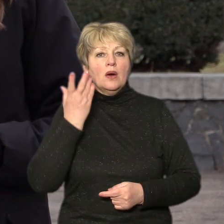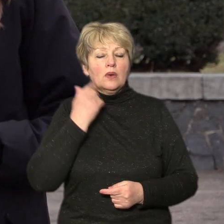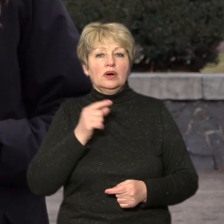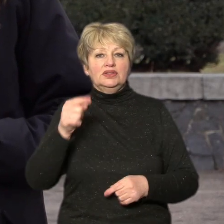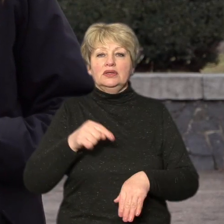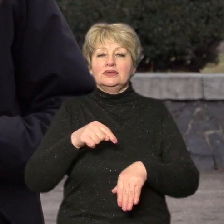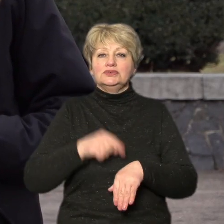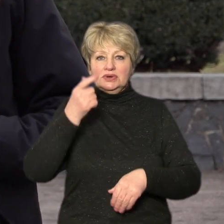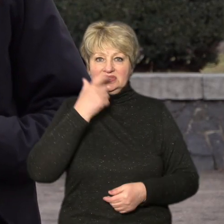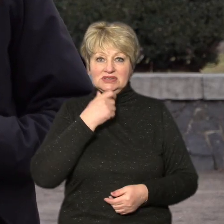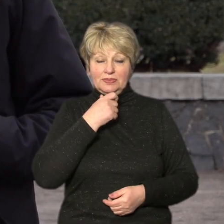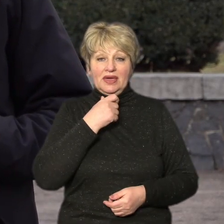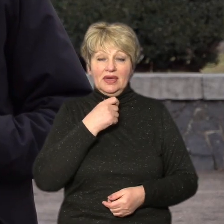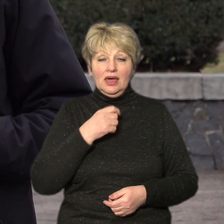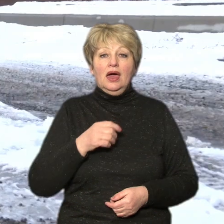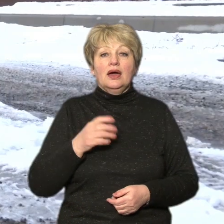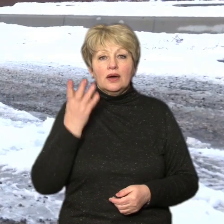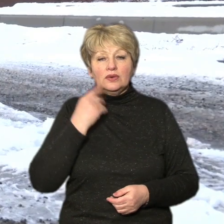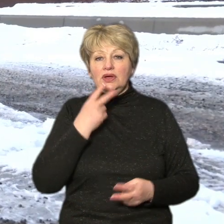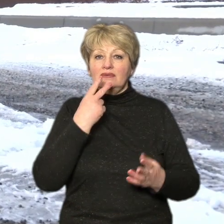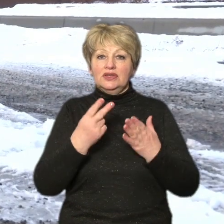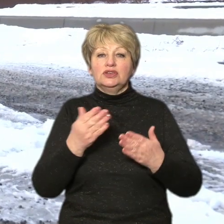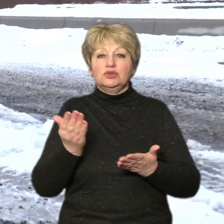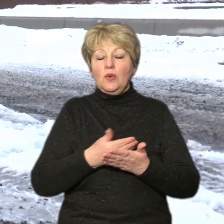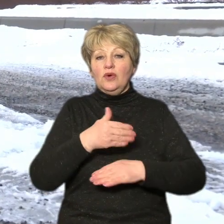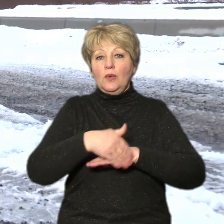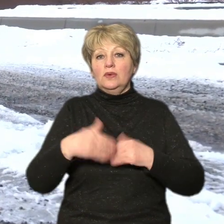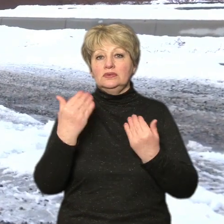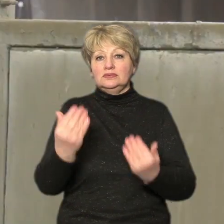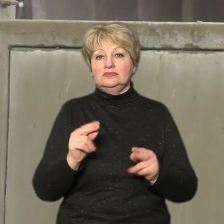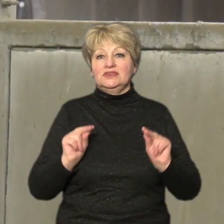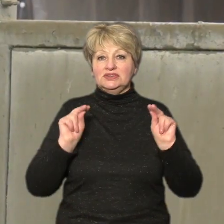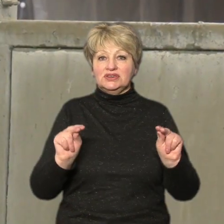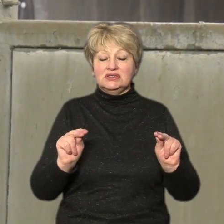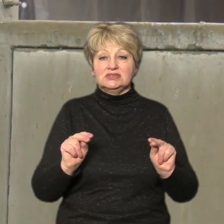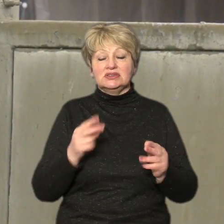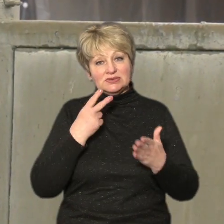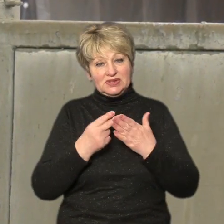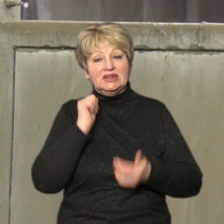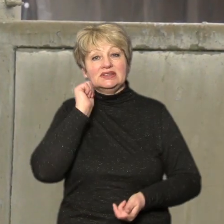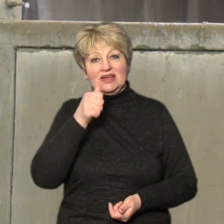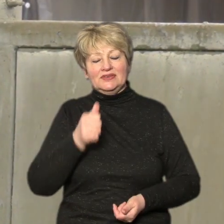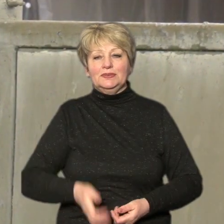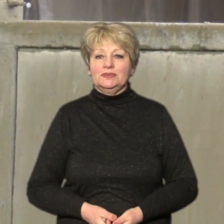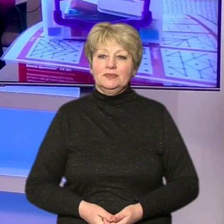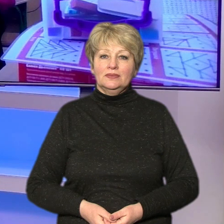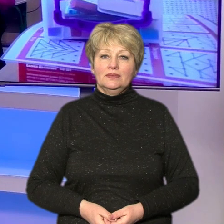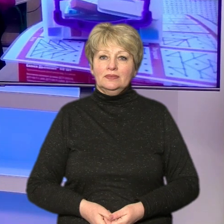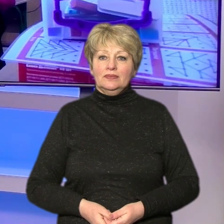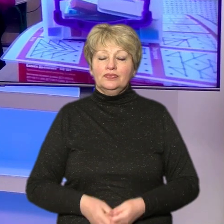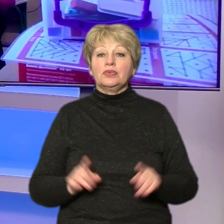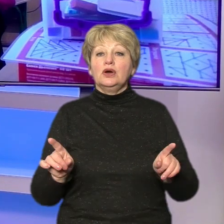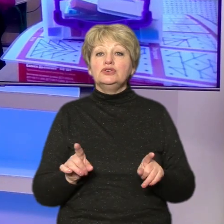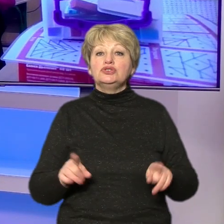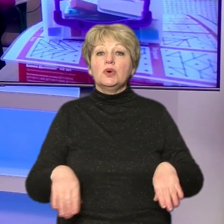топоніми, дивіться завтра у нашій наступній серії. Ірина Філенко, Олександр Кулик, Фадір Коцаба, Суспільне, новини Черкаси. Що